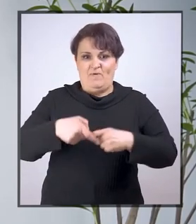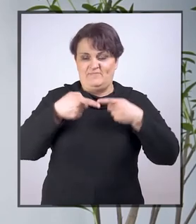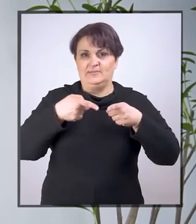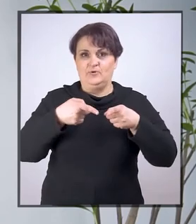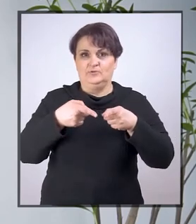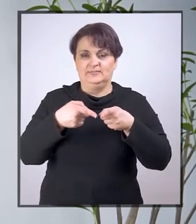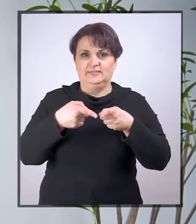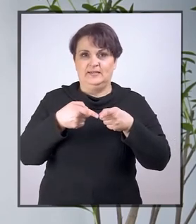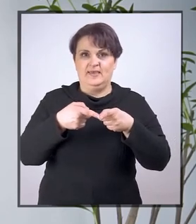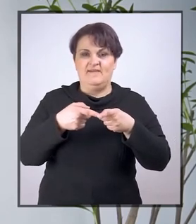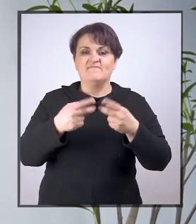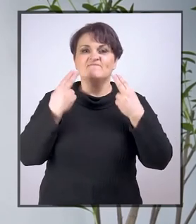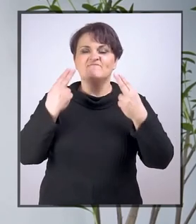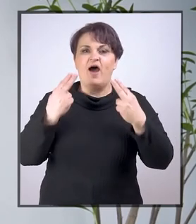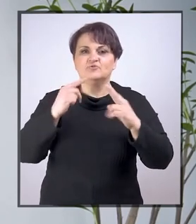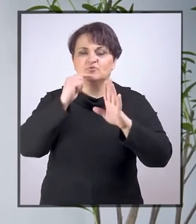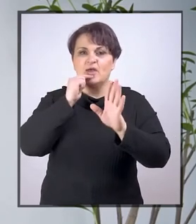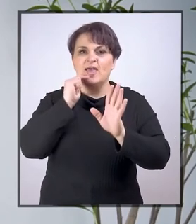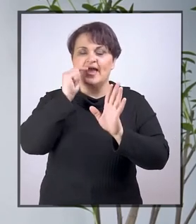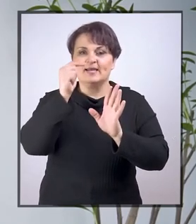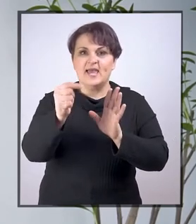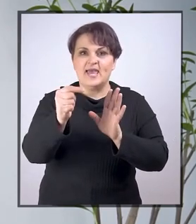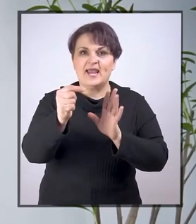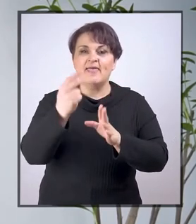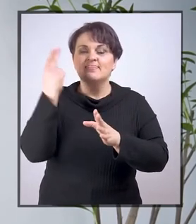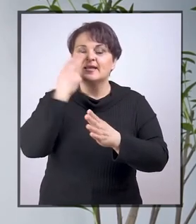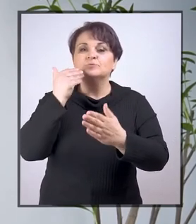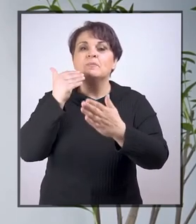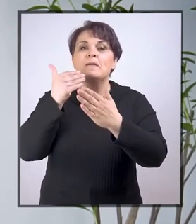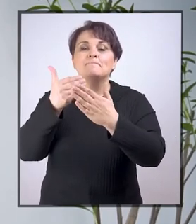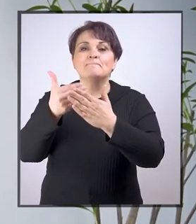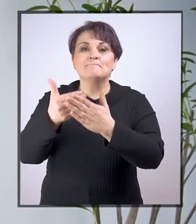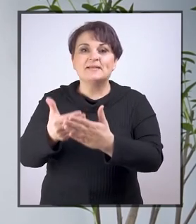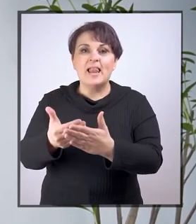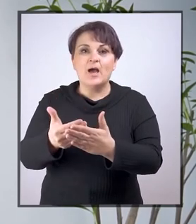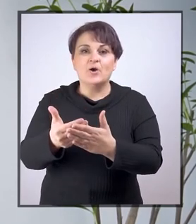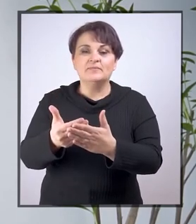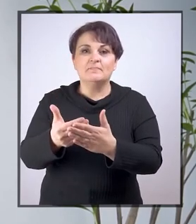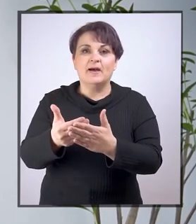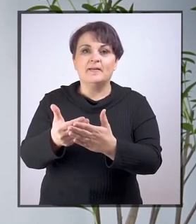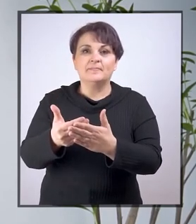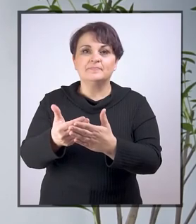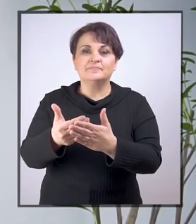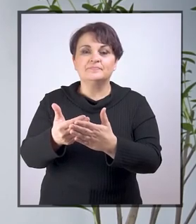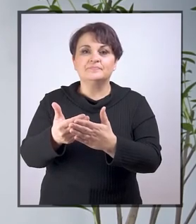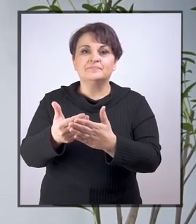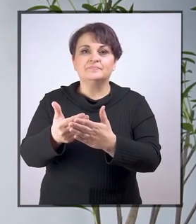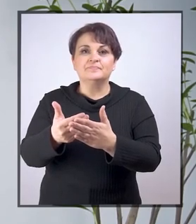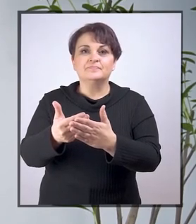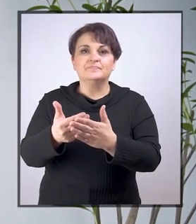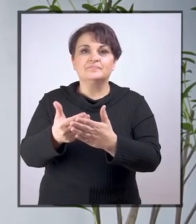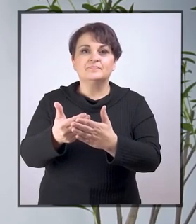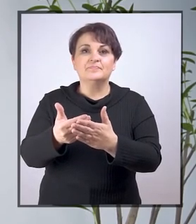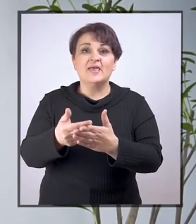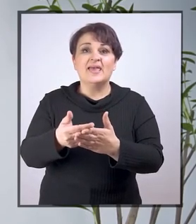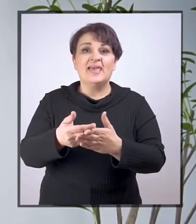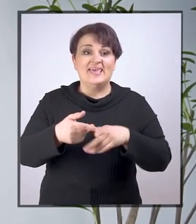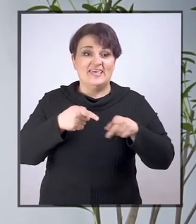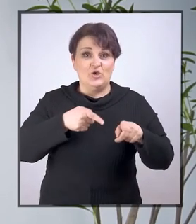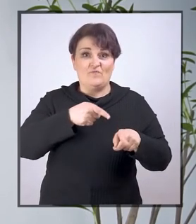u vezi bitno je reći da je razumna prilagodba i